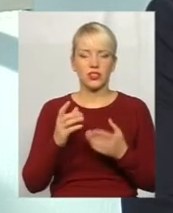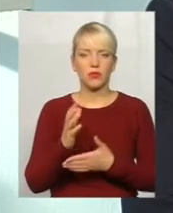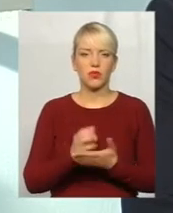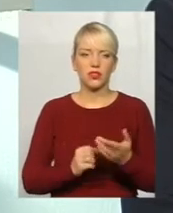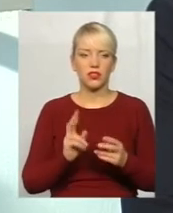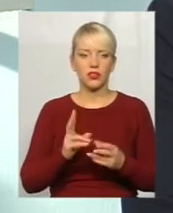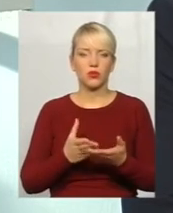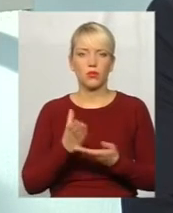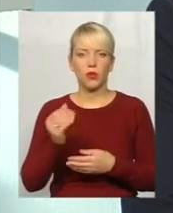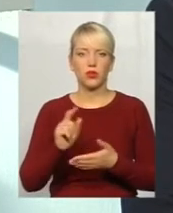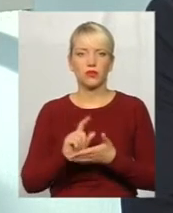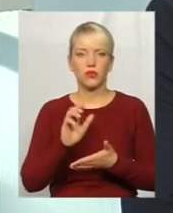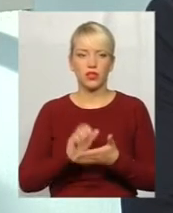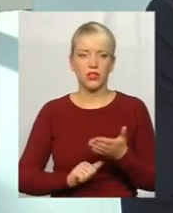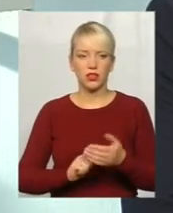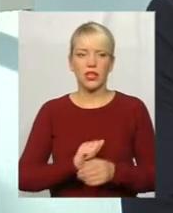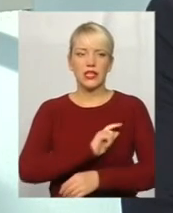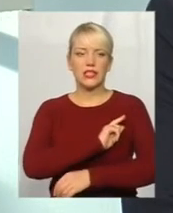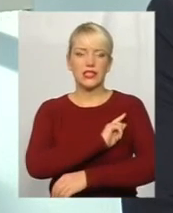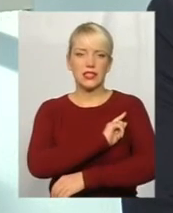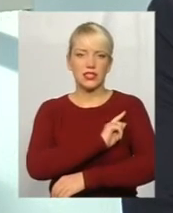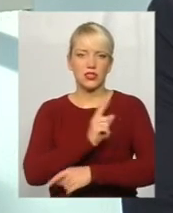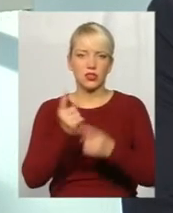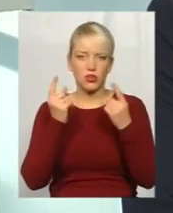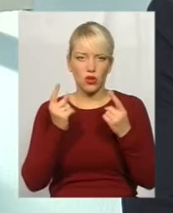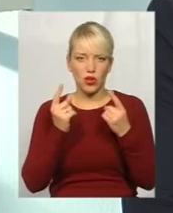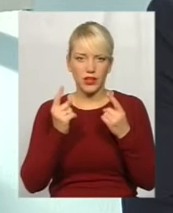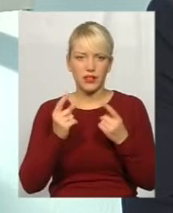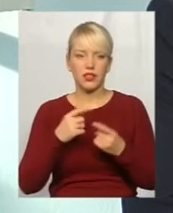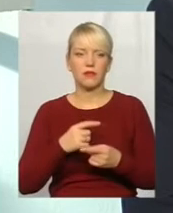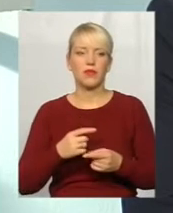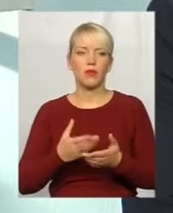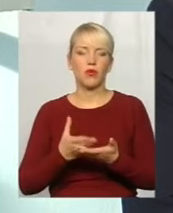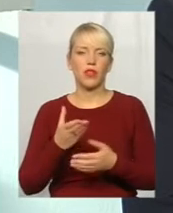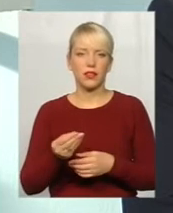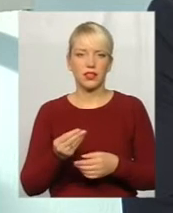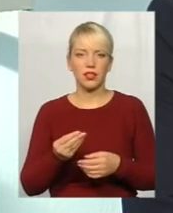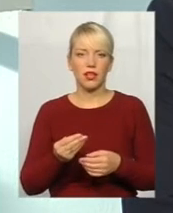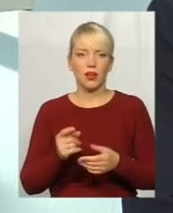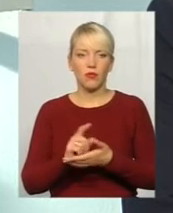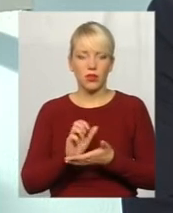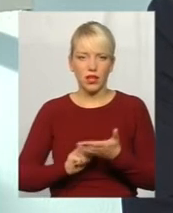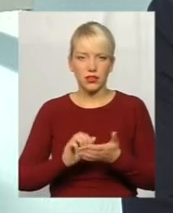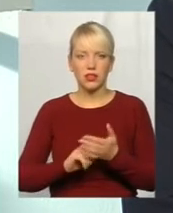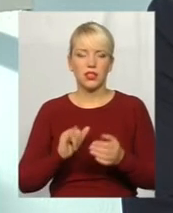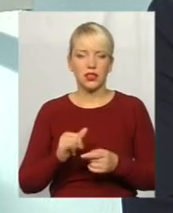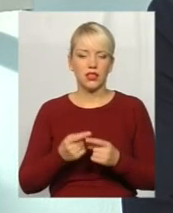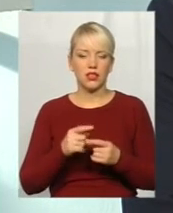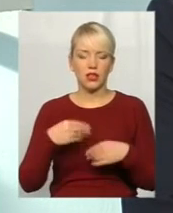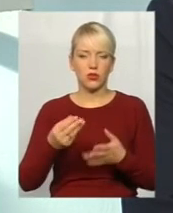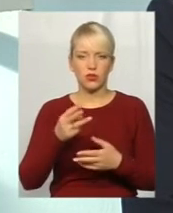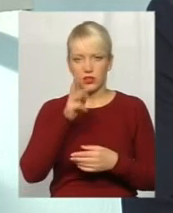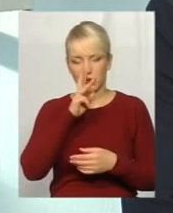сьогодні платять податки, досить солідні податки, і таким чином дають заробітну плату для